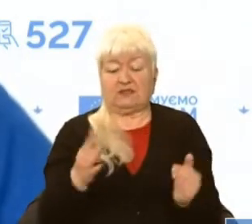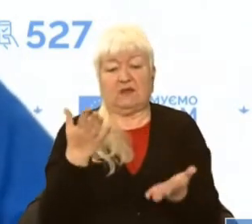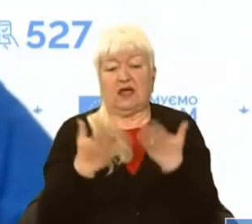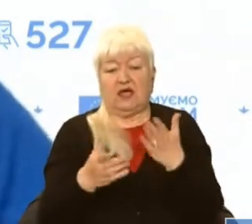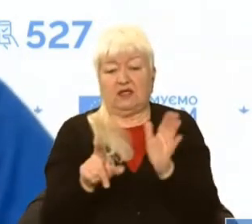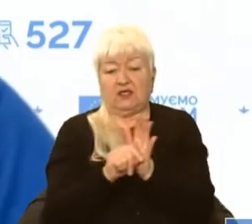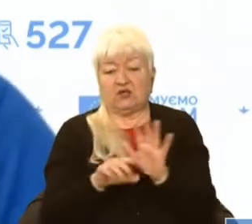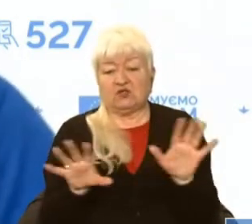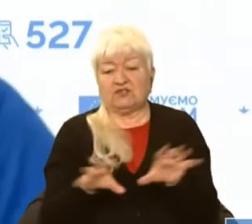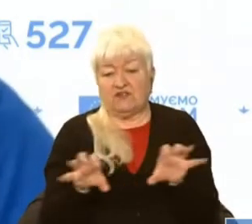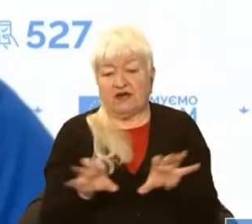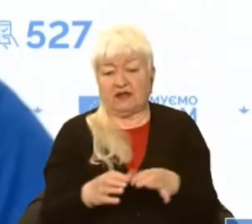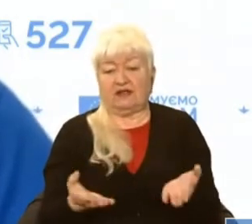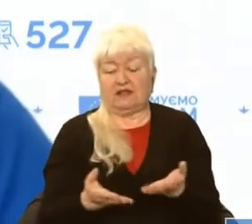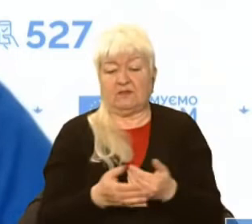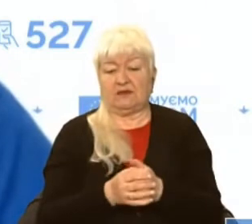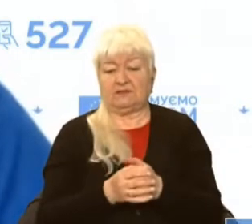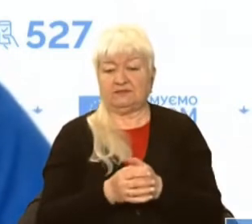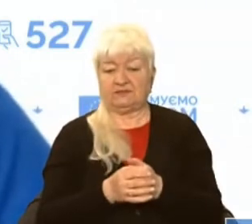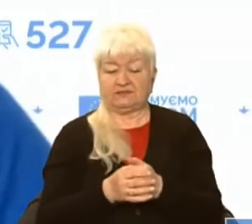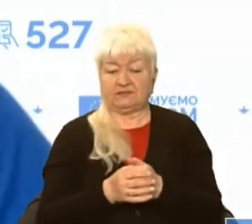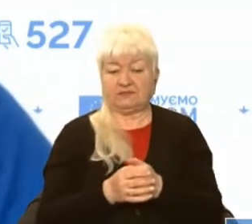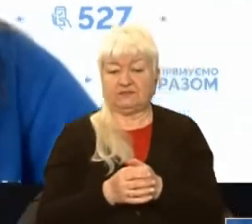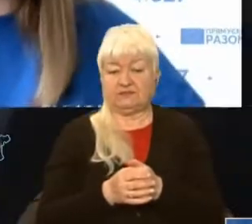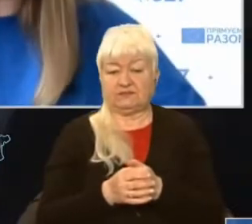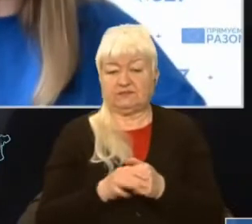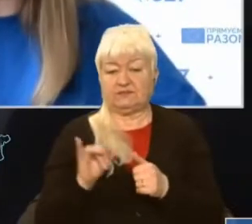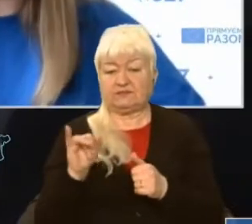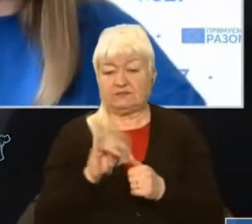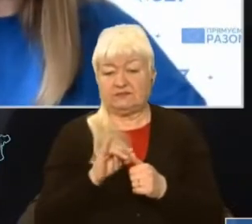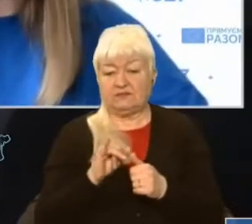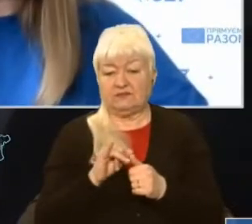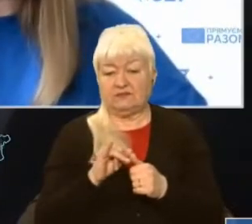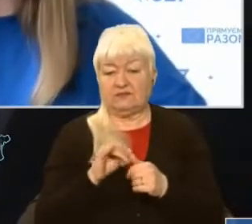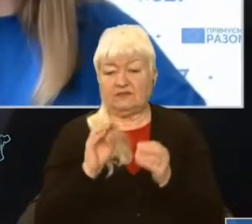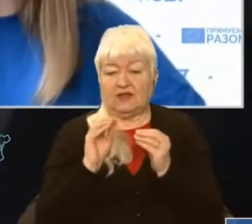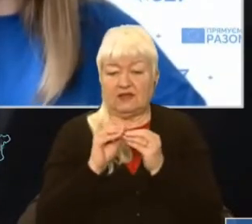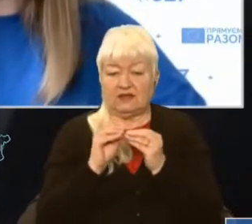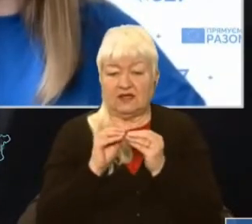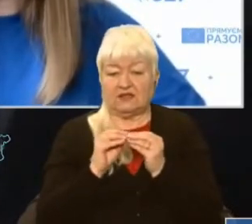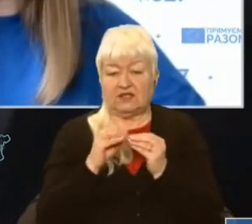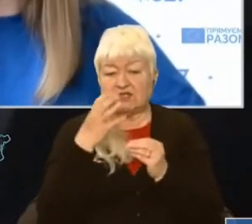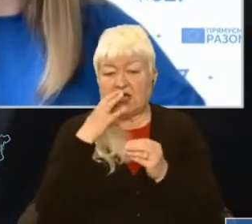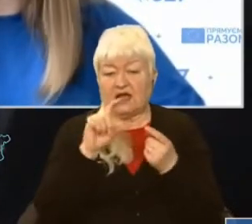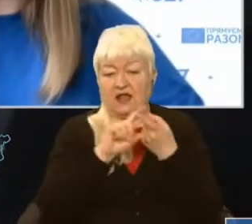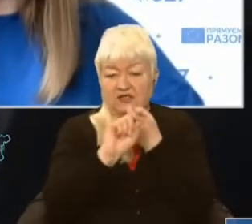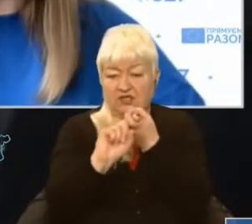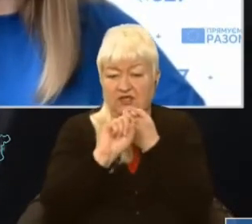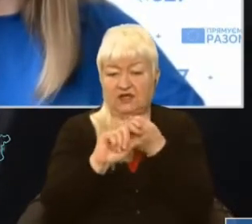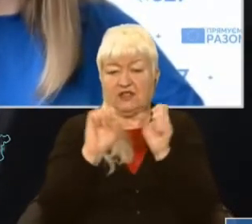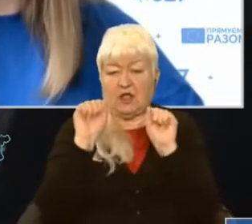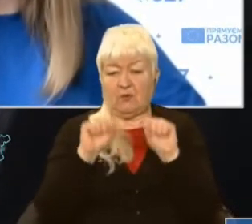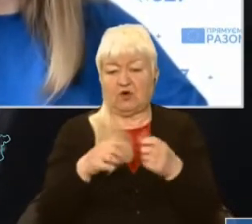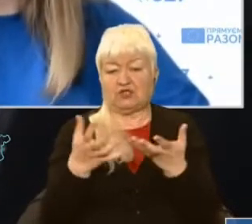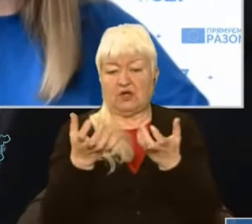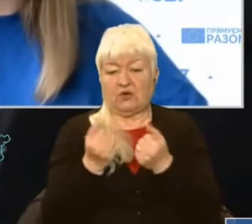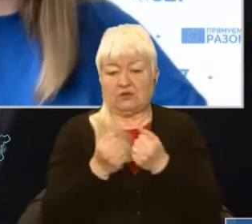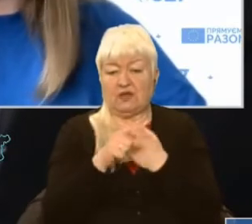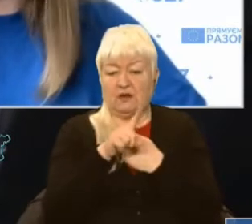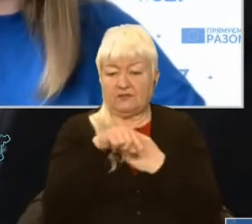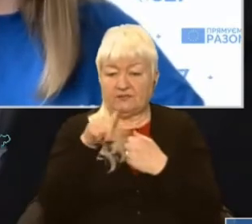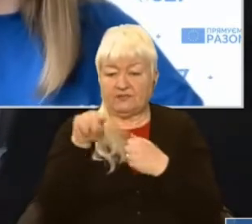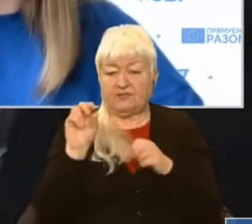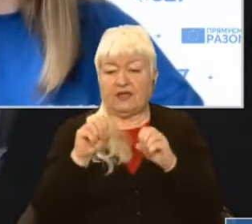з тваринами тощо. Якщо ви і на цій же гарячій лінії, можна також отримати контакти